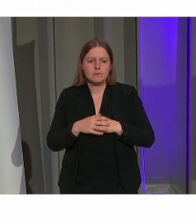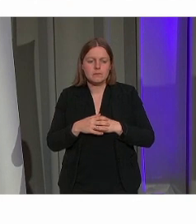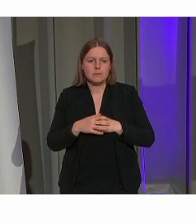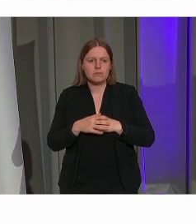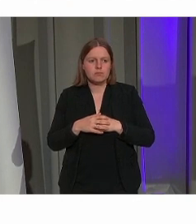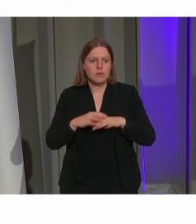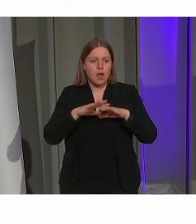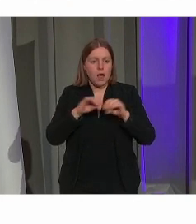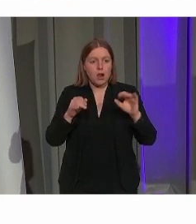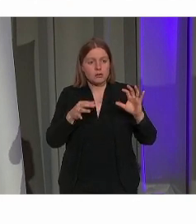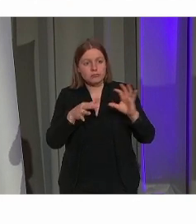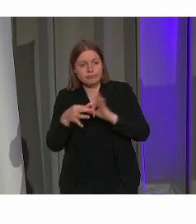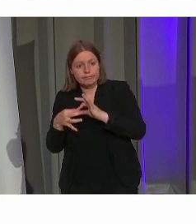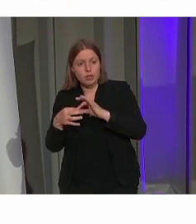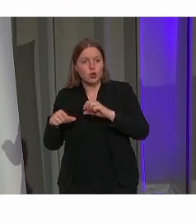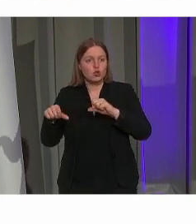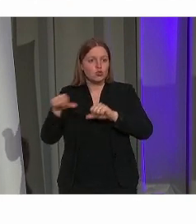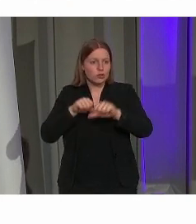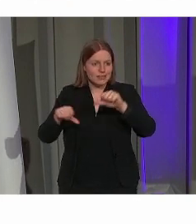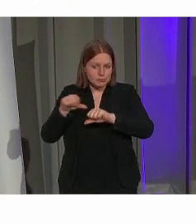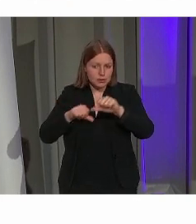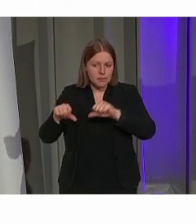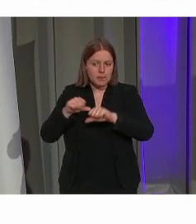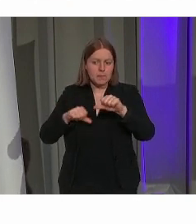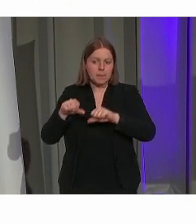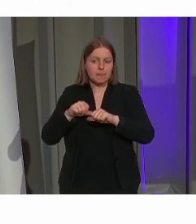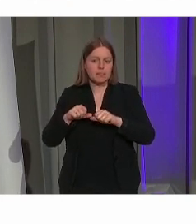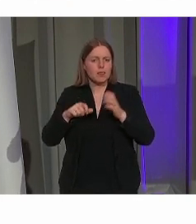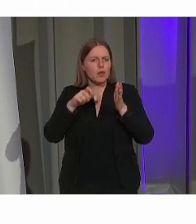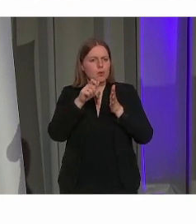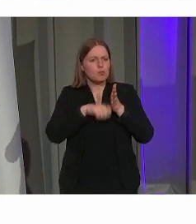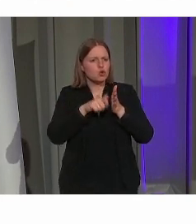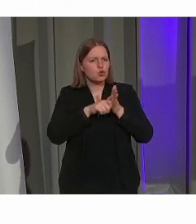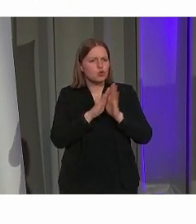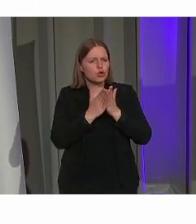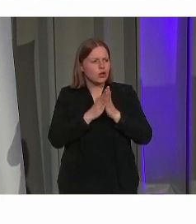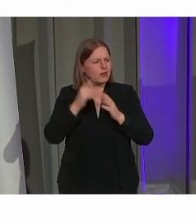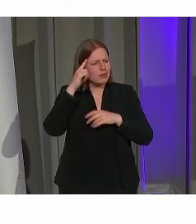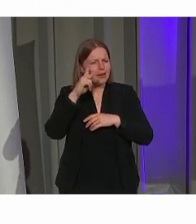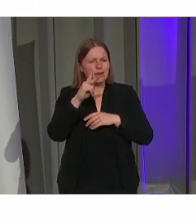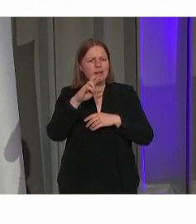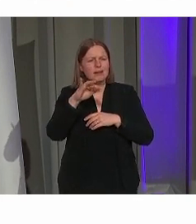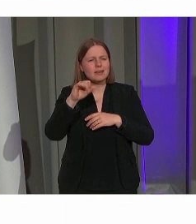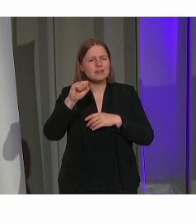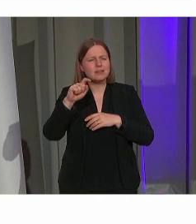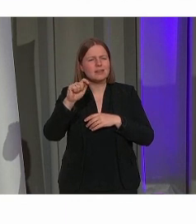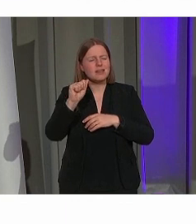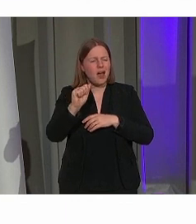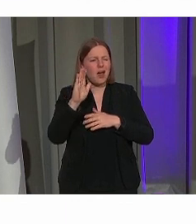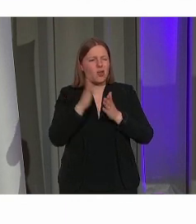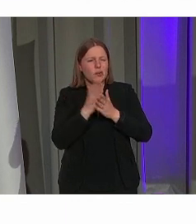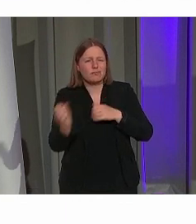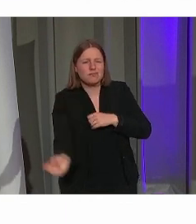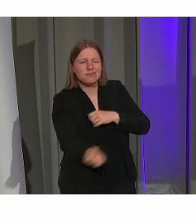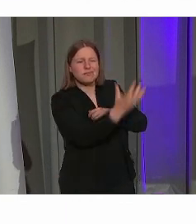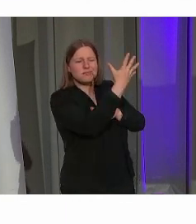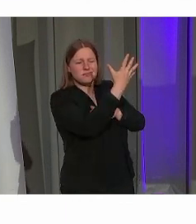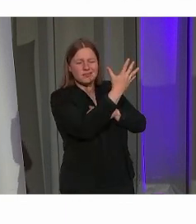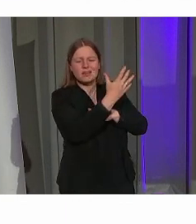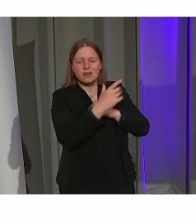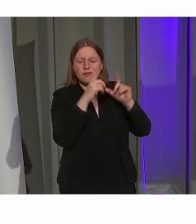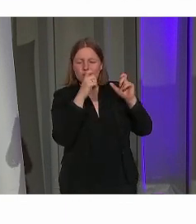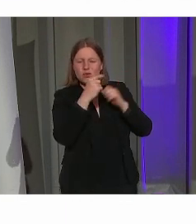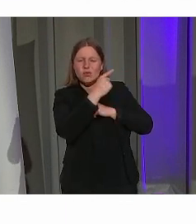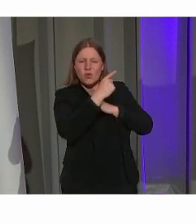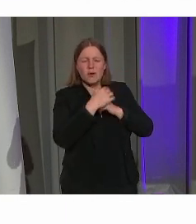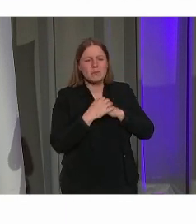Alles rond toerisme zit hier ook onder. De brochure is denk ik door Christa daarnet al getoond. We